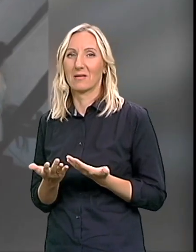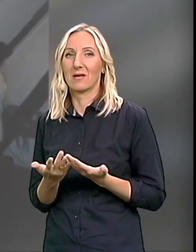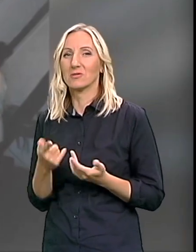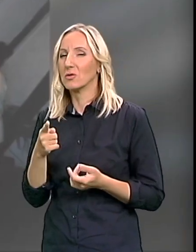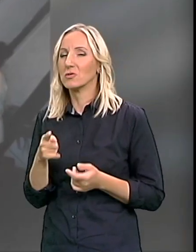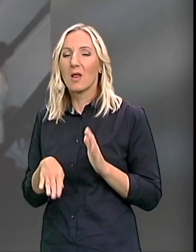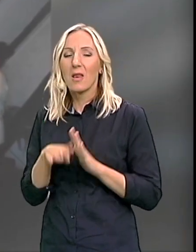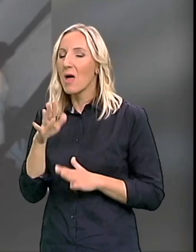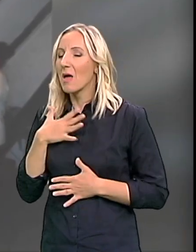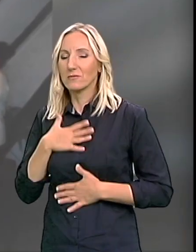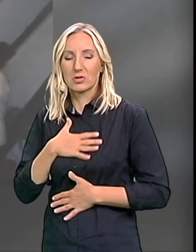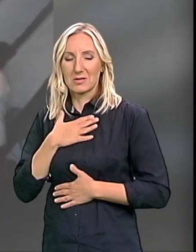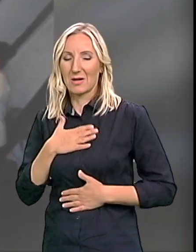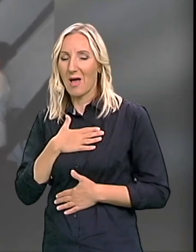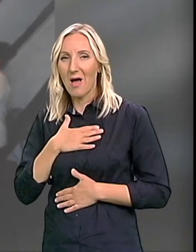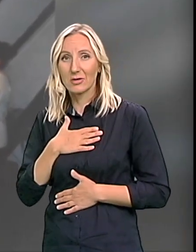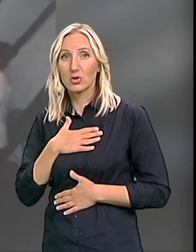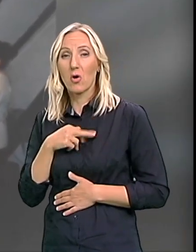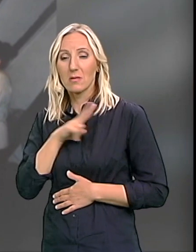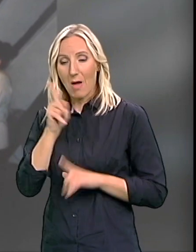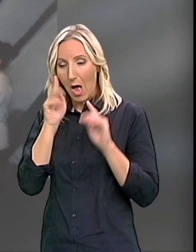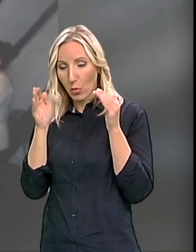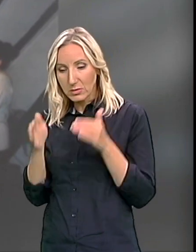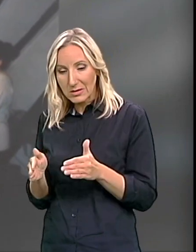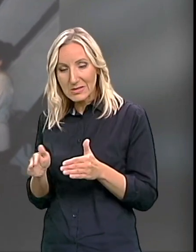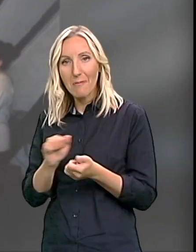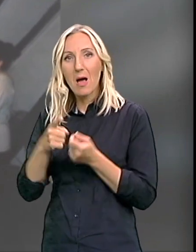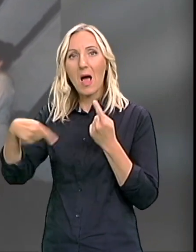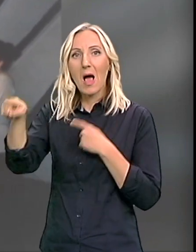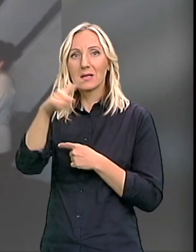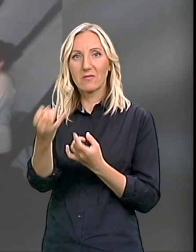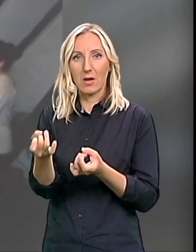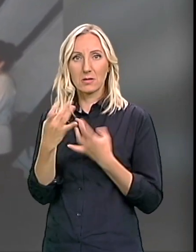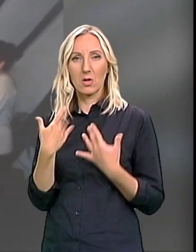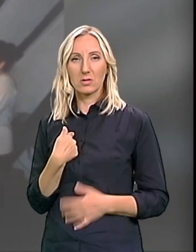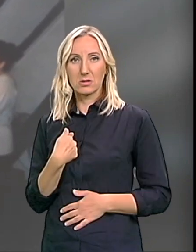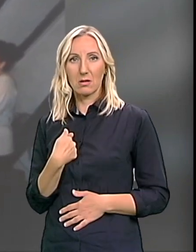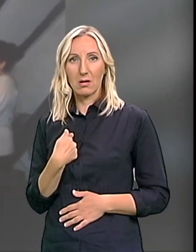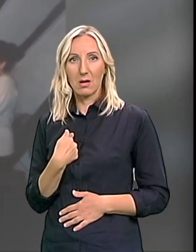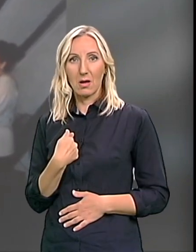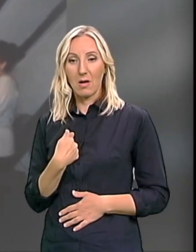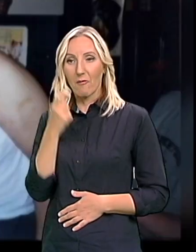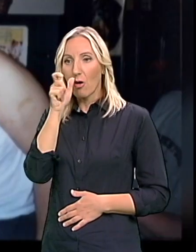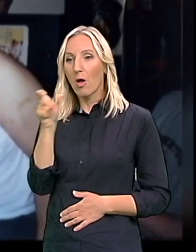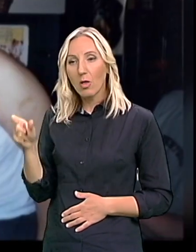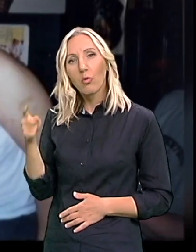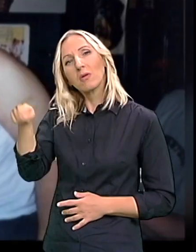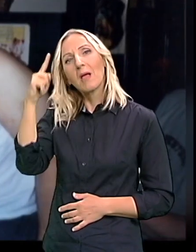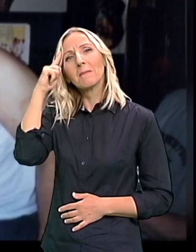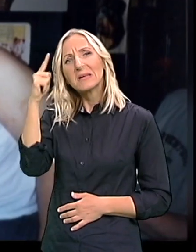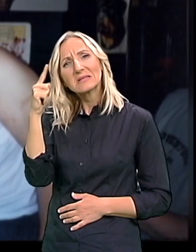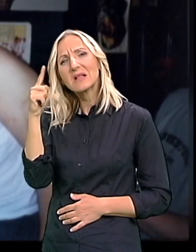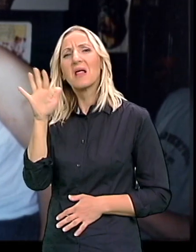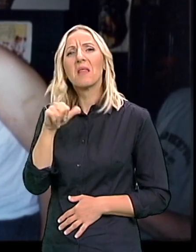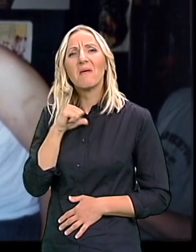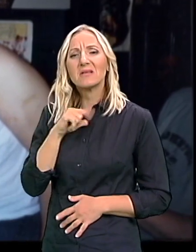najstrašnije Kad sa takvim detetom Ostanete sami I kad vas napuste ljudi Nema veze